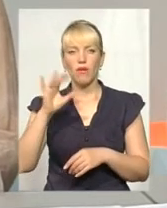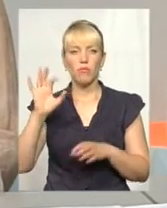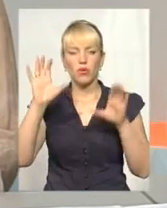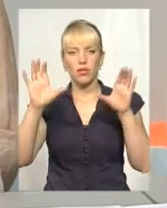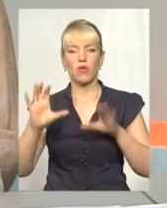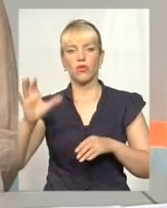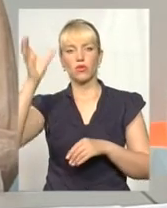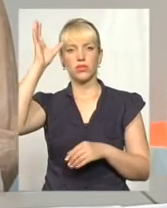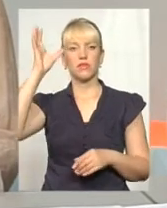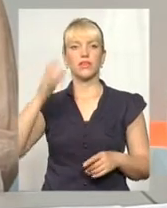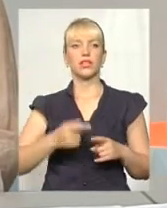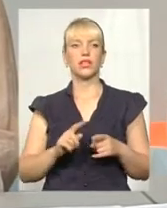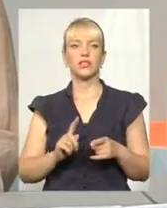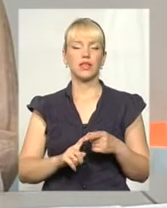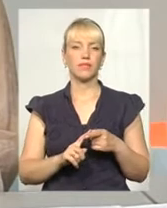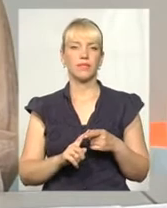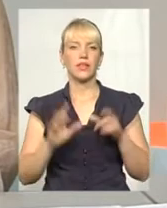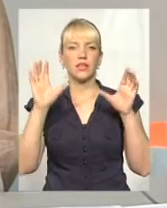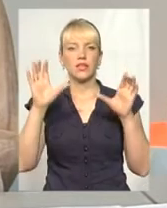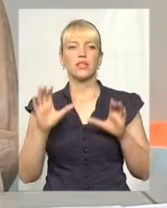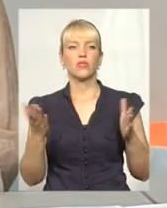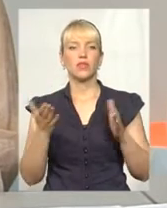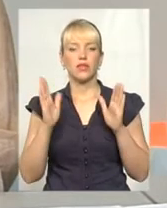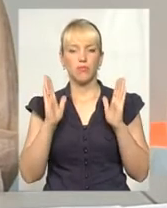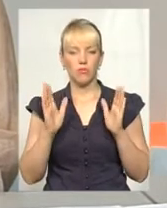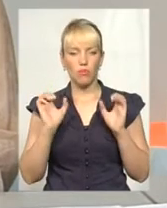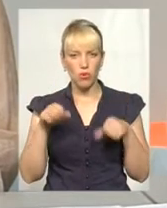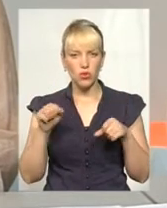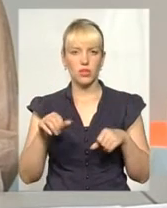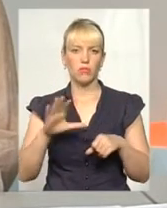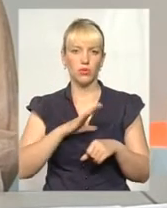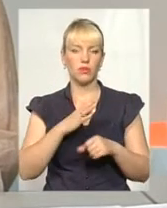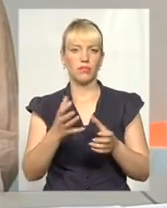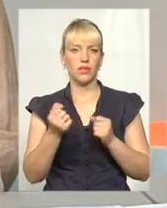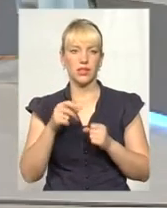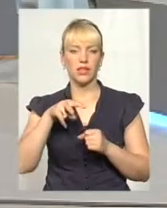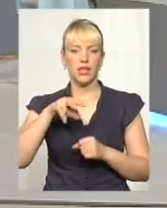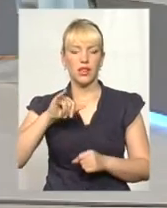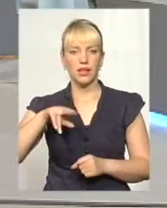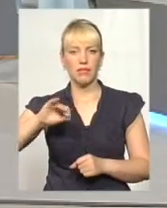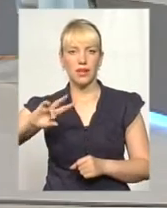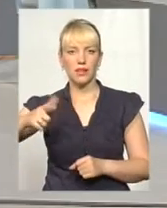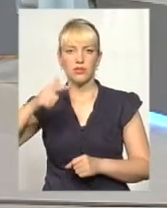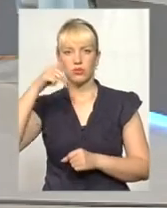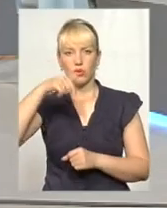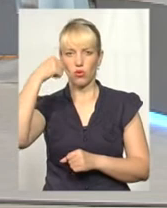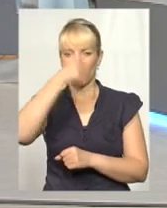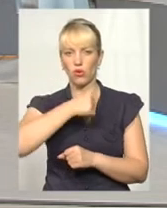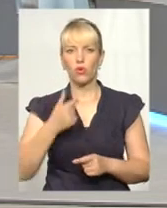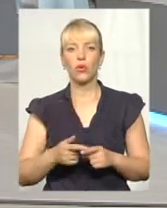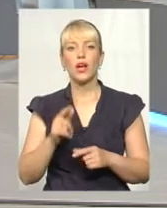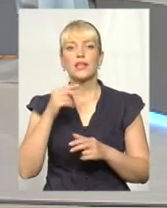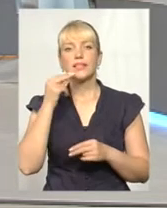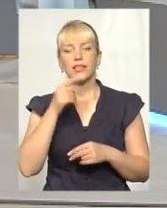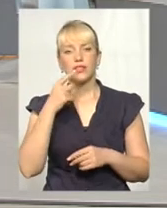освіту, рамковий закон, який, можливо, буде прийняти в липні цього року. Скажіть, будь ласка, ви говорили за умови. Є якась